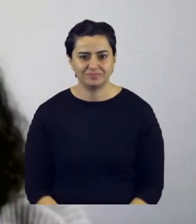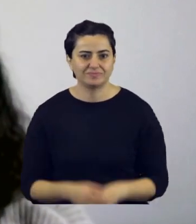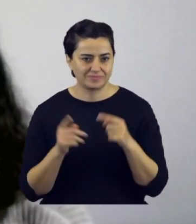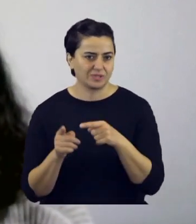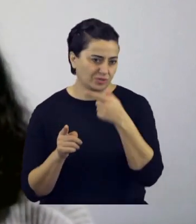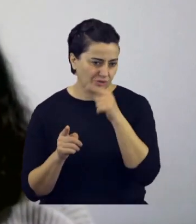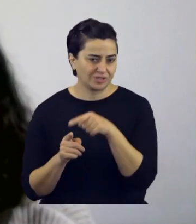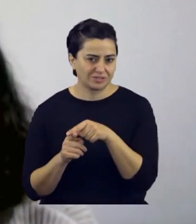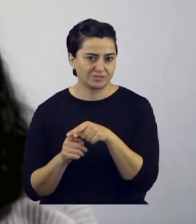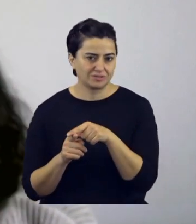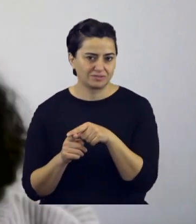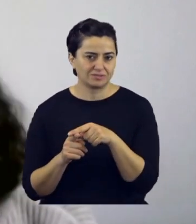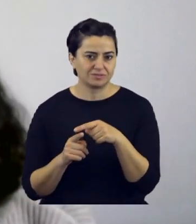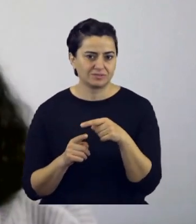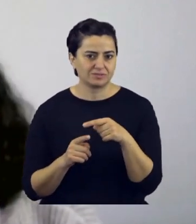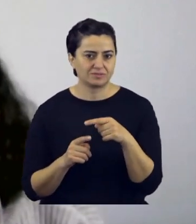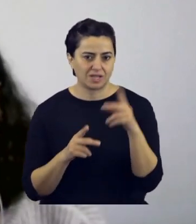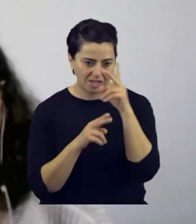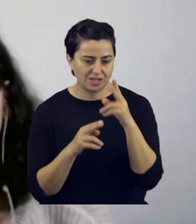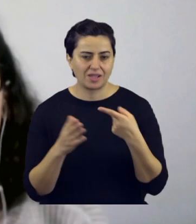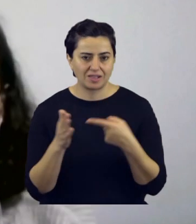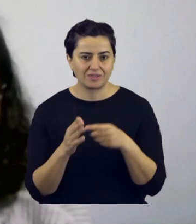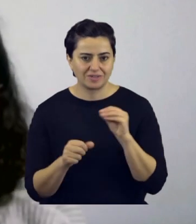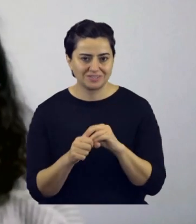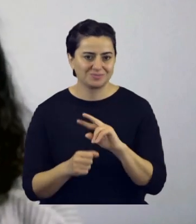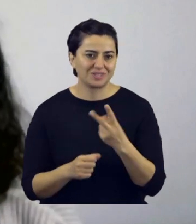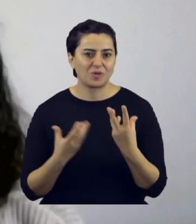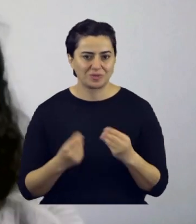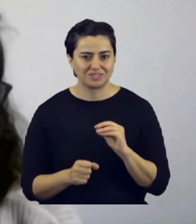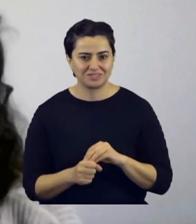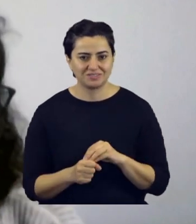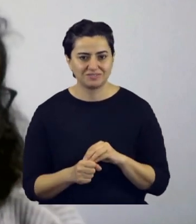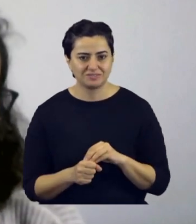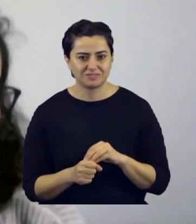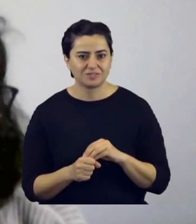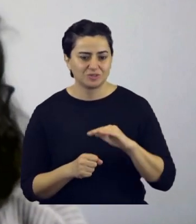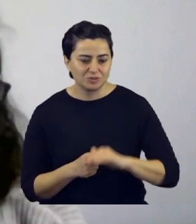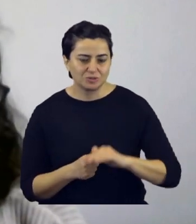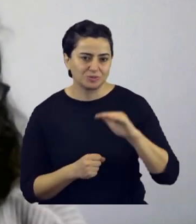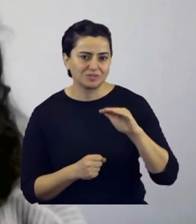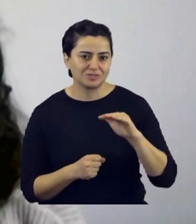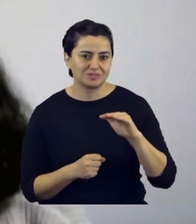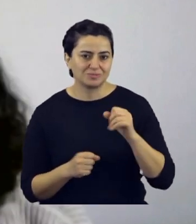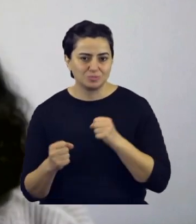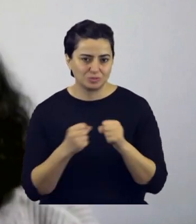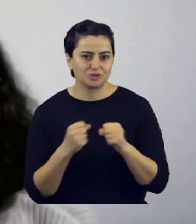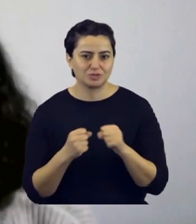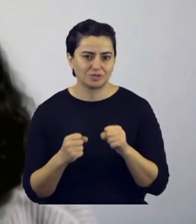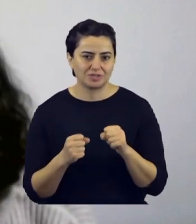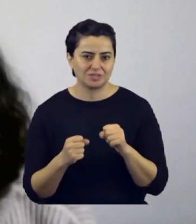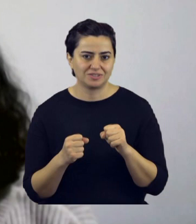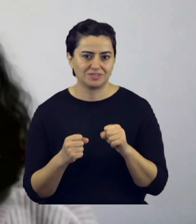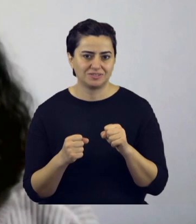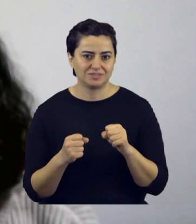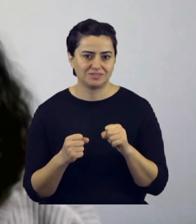öyle bir köydü. Ben de şey dediğim gibi hayallerimi, hedeflerimi dönüştürdüm. Ve küçüklükten gelen mücadeleci